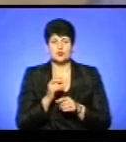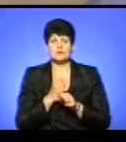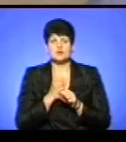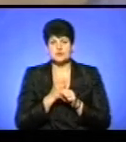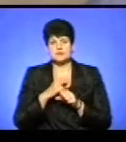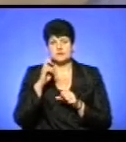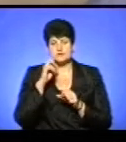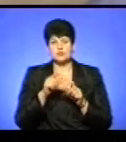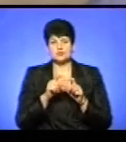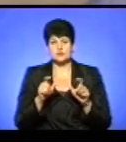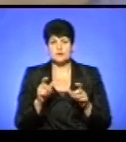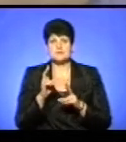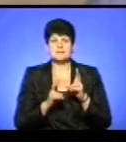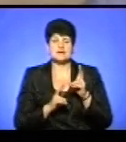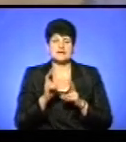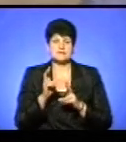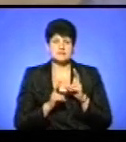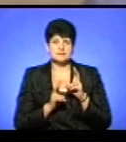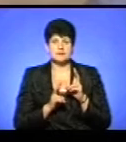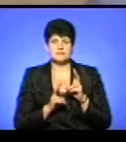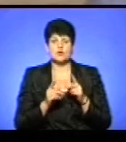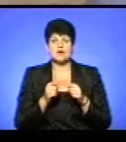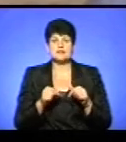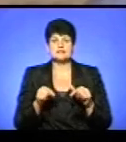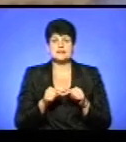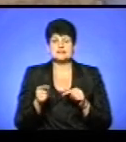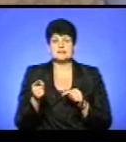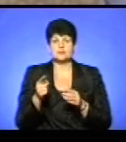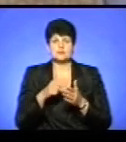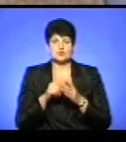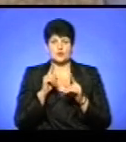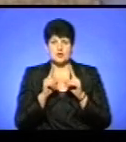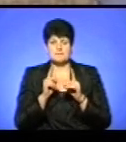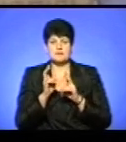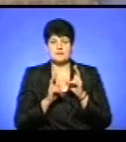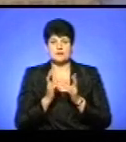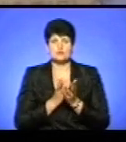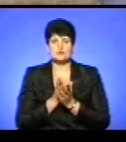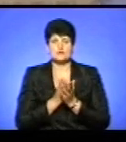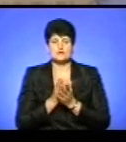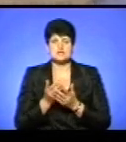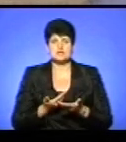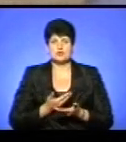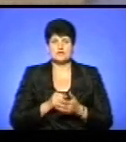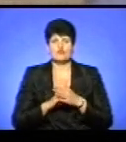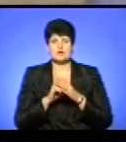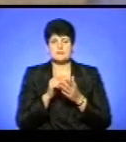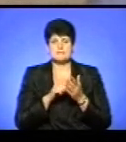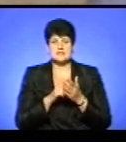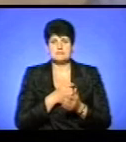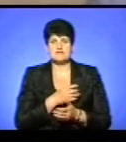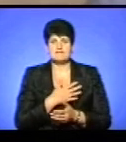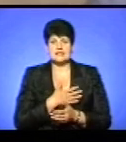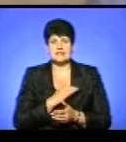комунальних установах, підприємствах, організаціях Тернопільської міської ради, також підприємств, які обслуговують житловий фонд міста, приватних